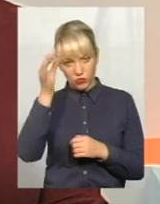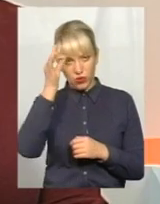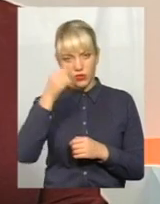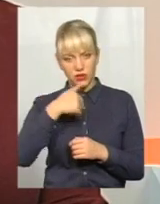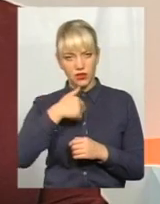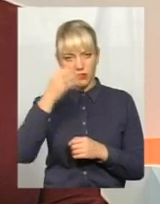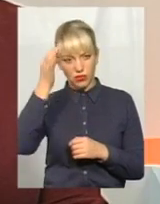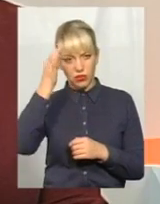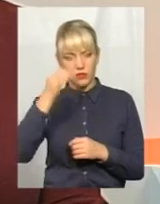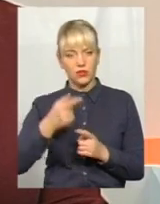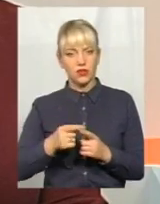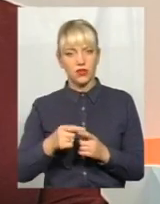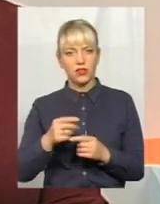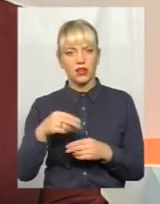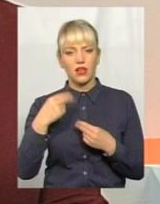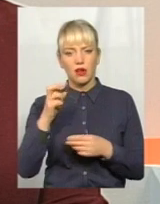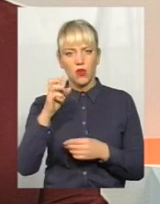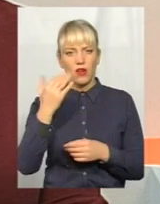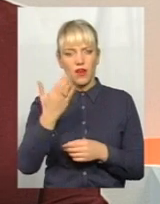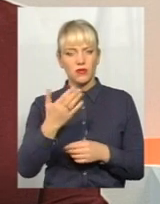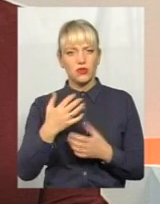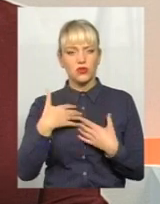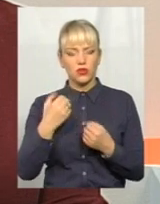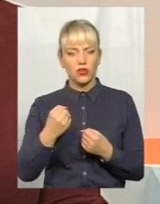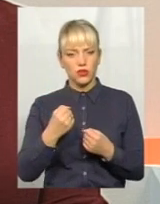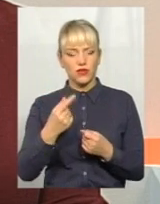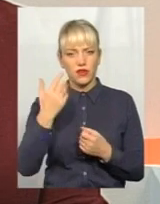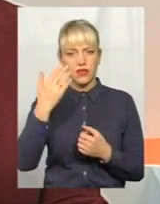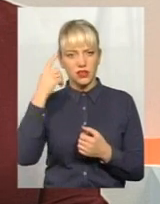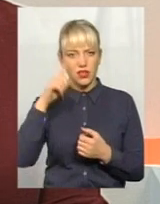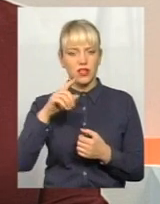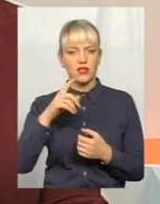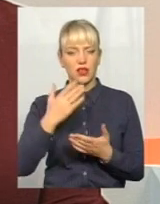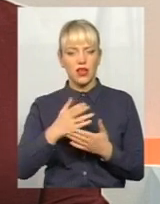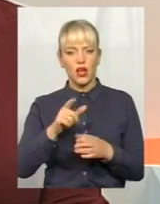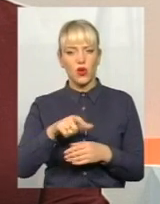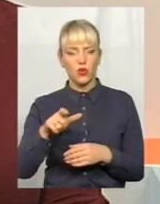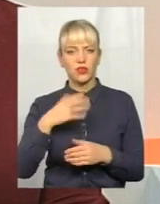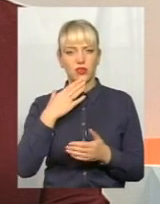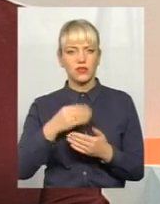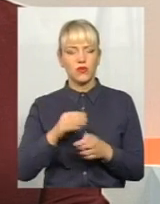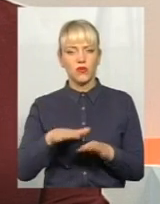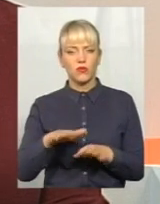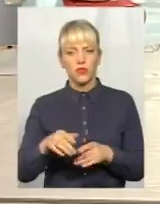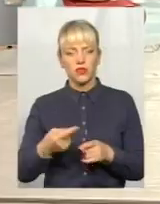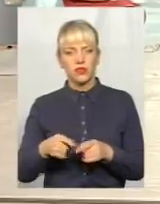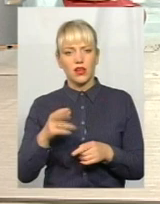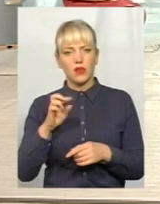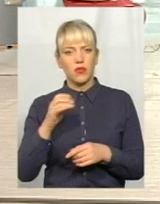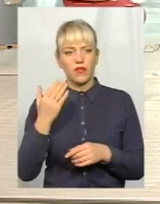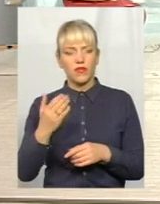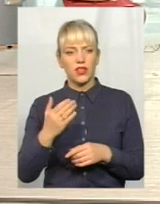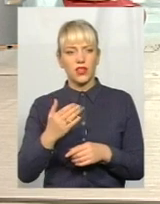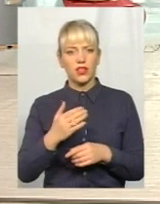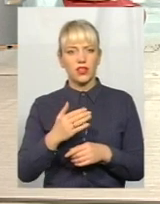Пам'ятаю, пам'ятаю. Боже, дай вам Бог здоров'я, але ви знаєте, їй бути на своєму місці. Ви не зробите